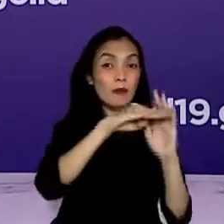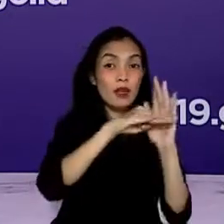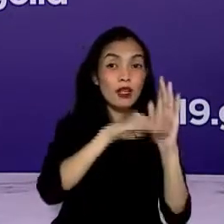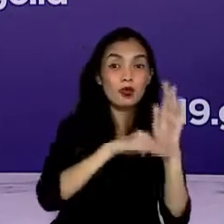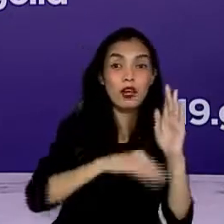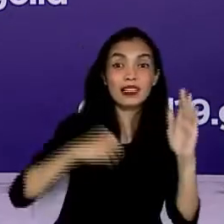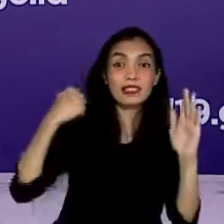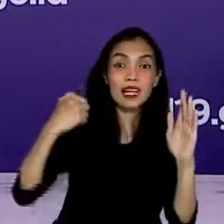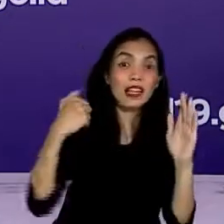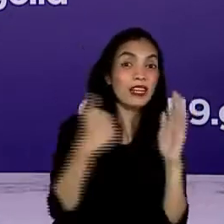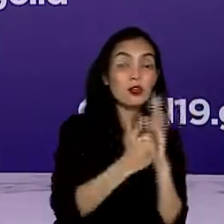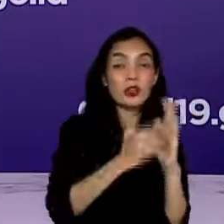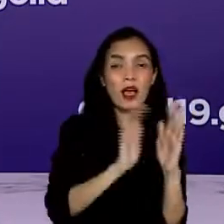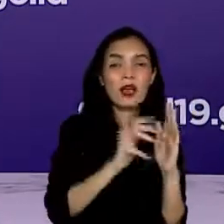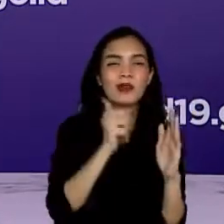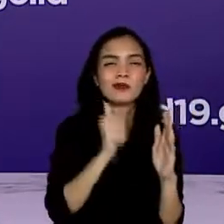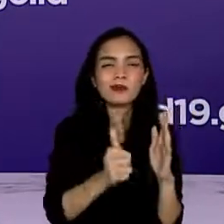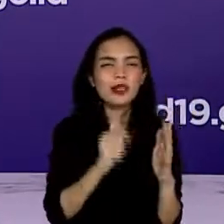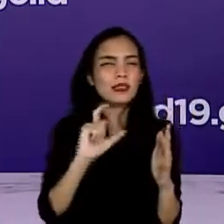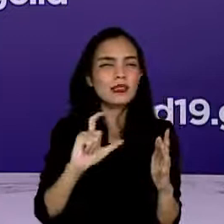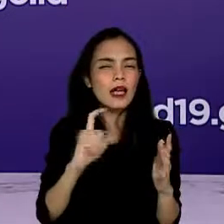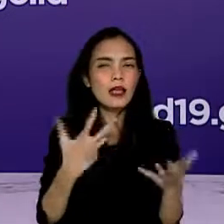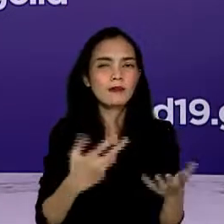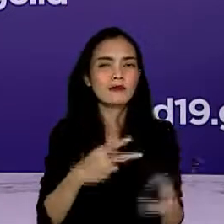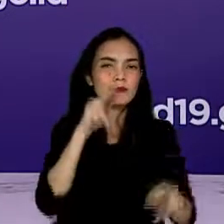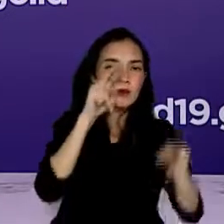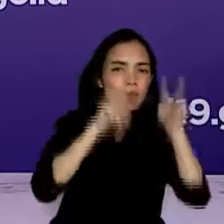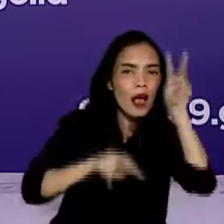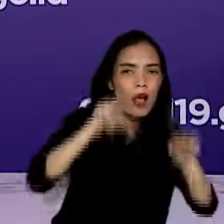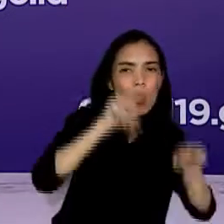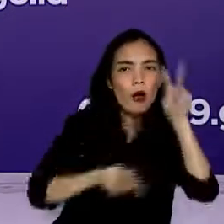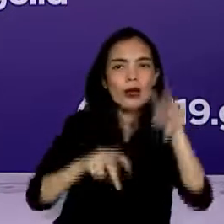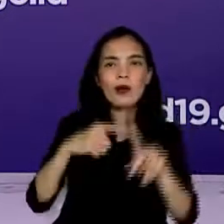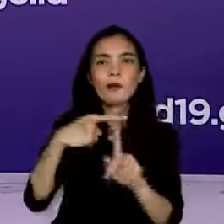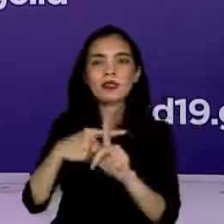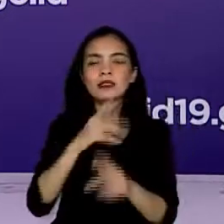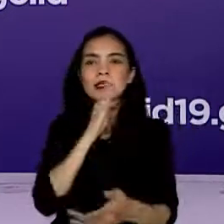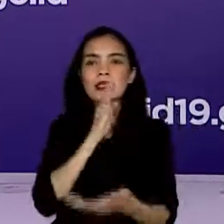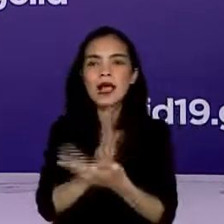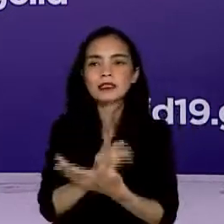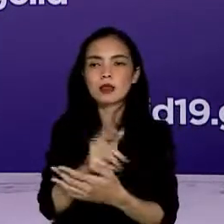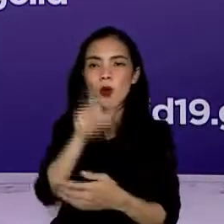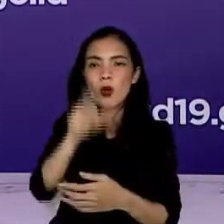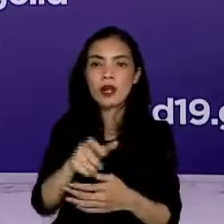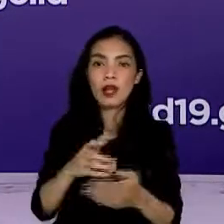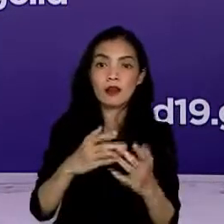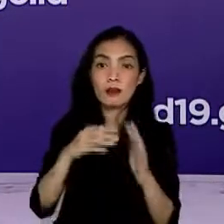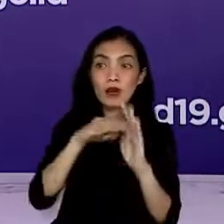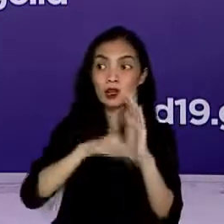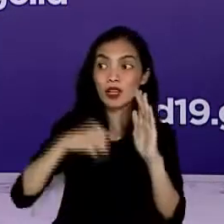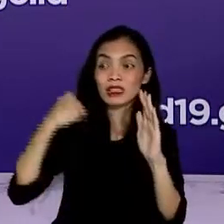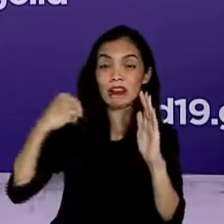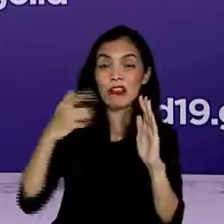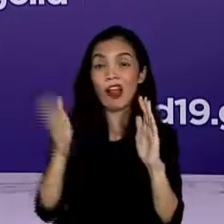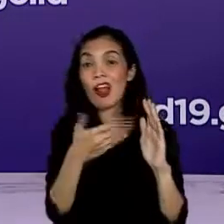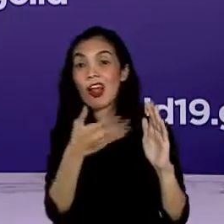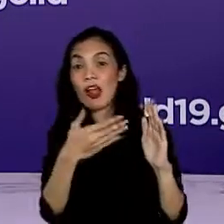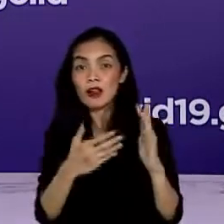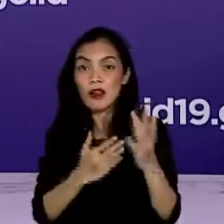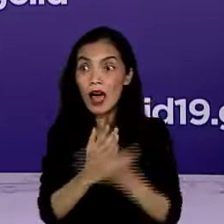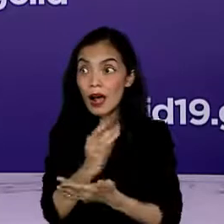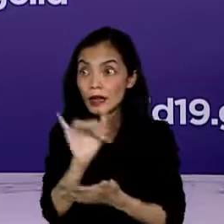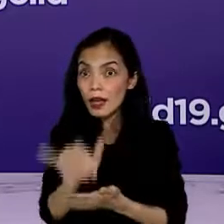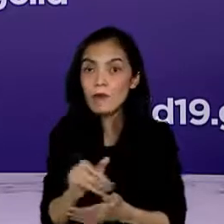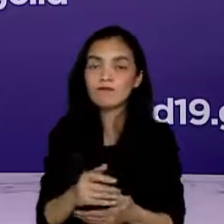dapat diupayakan dengan meningkatkan lagi pengawasan dan menindak tegas pada pelanggaran protokol kesehatan hingga